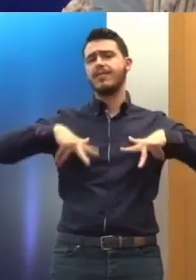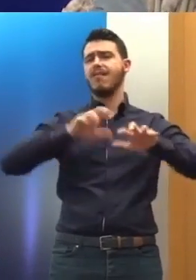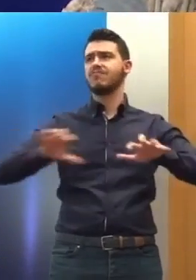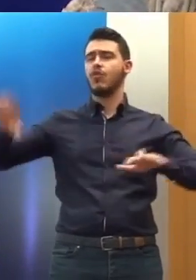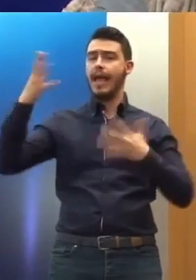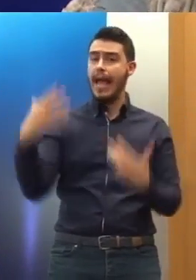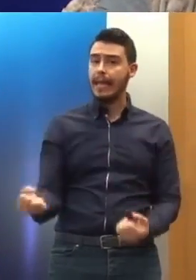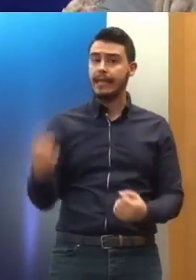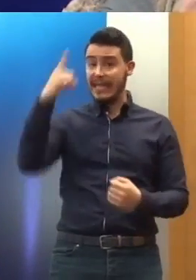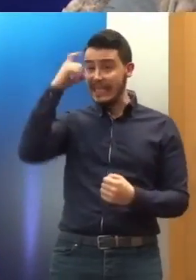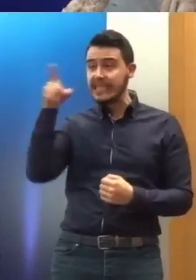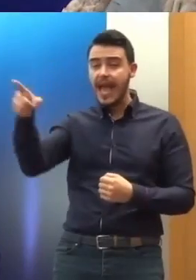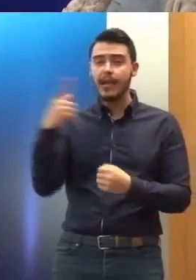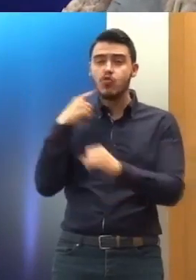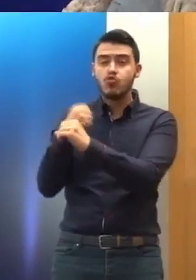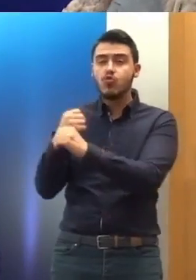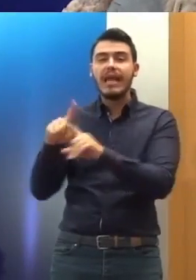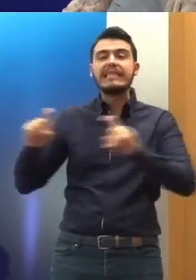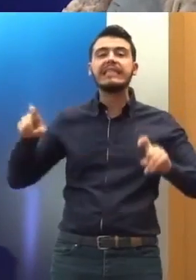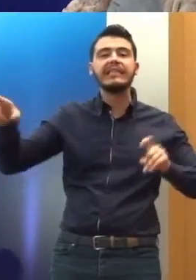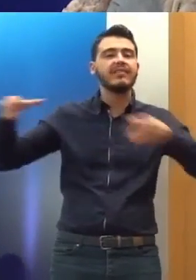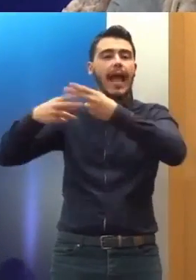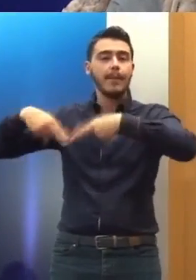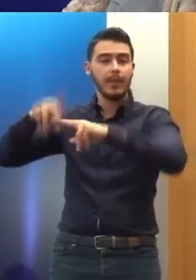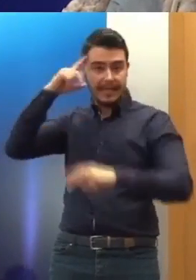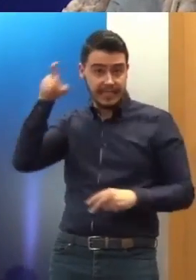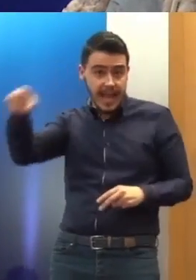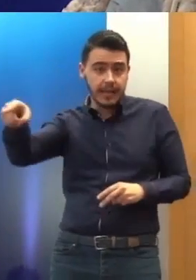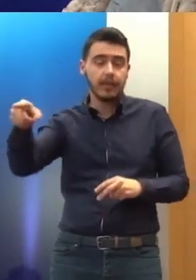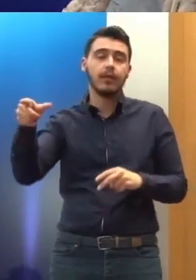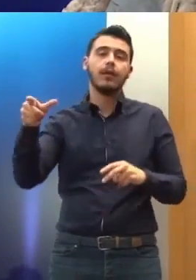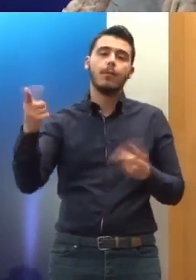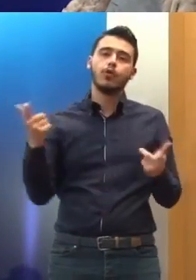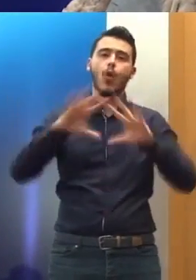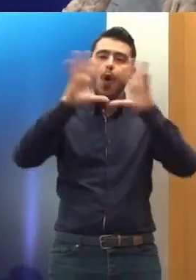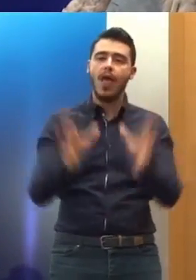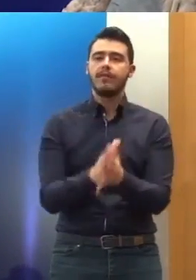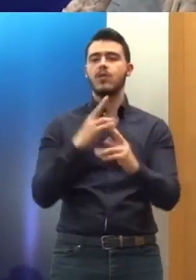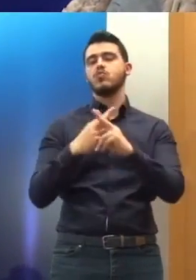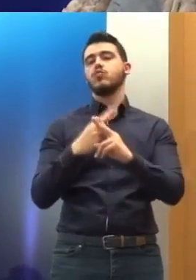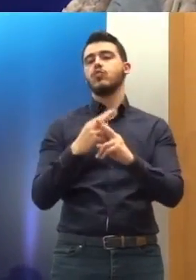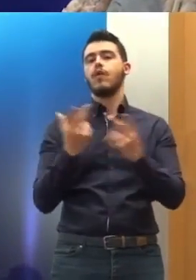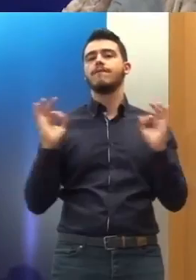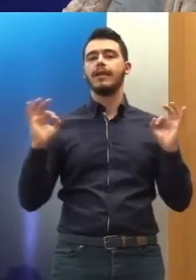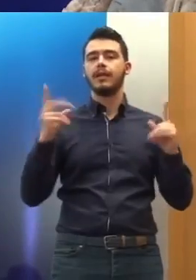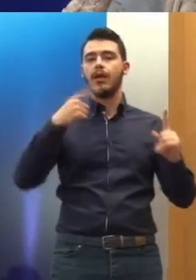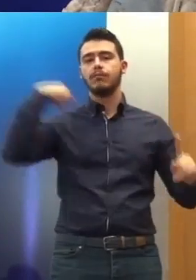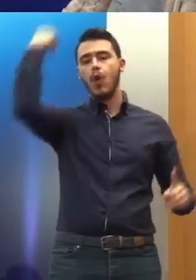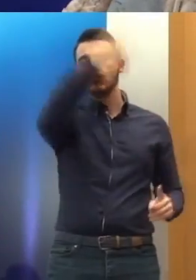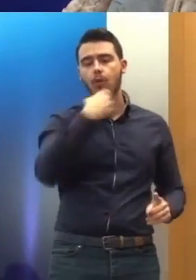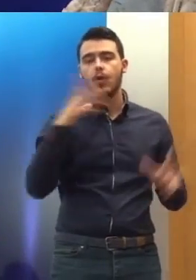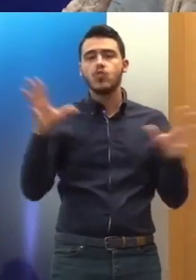Επιτροπής. Δεν μιλώ για την κεντρική, αν θέλετε, διοίκηση. Μιλώ για το προσωπικό της αστυνομίας,